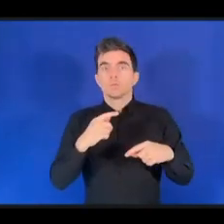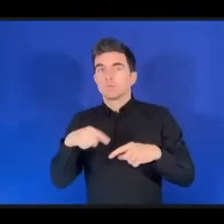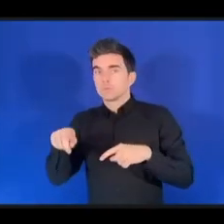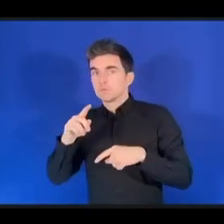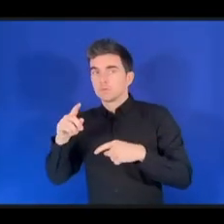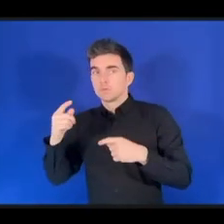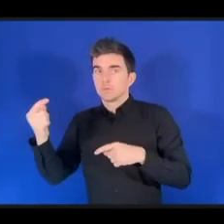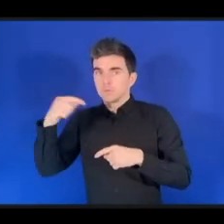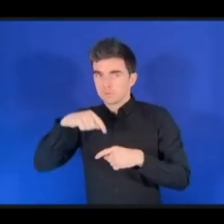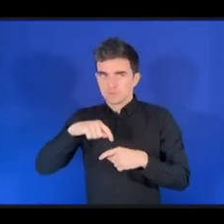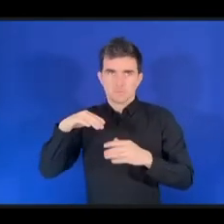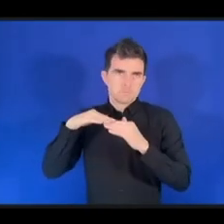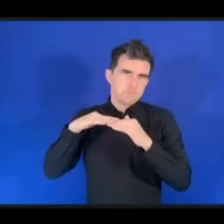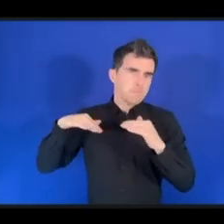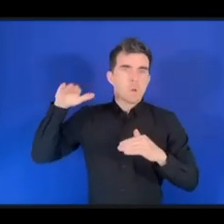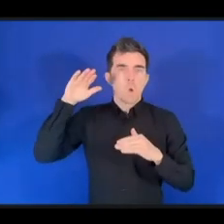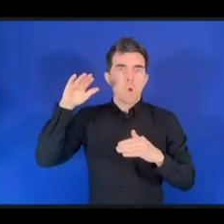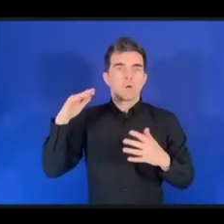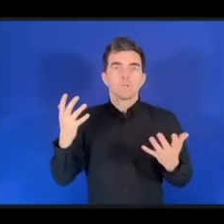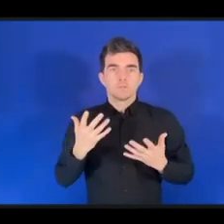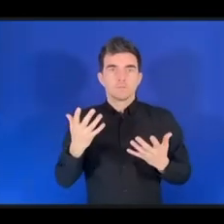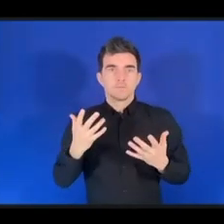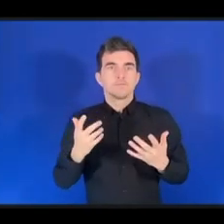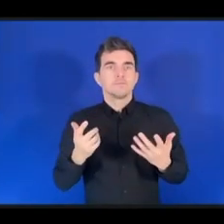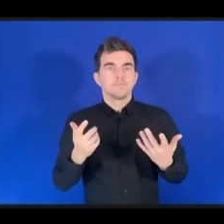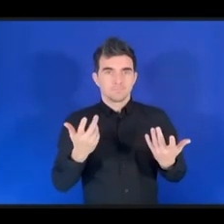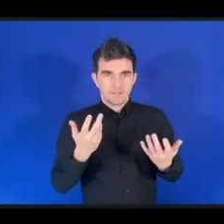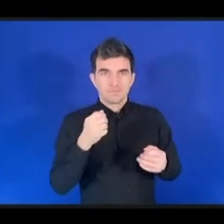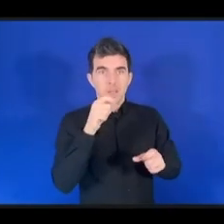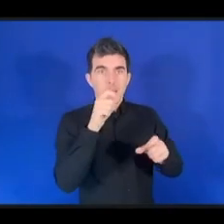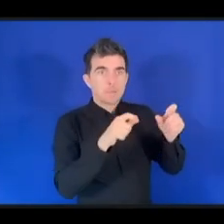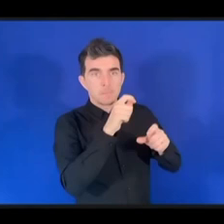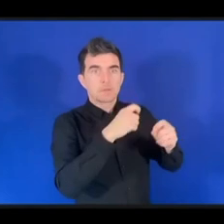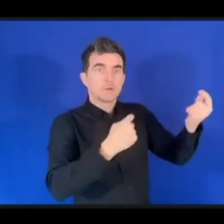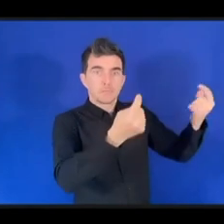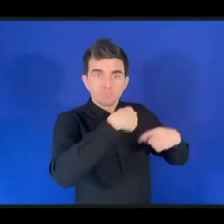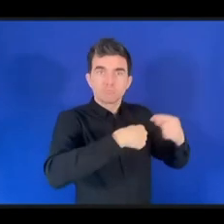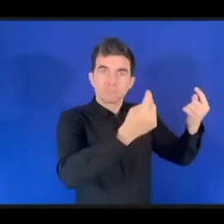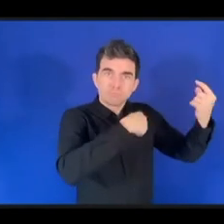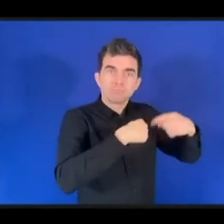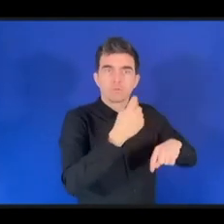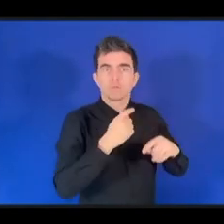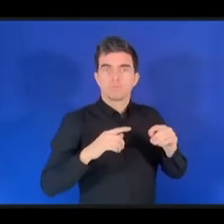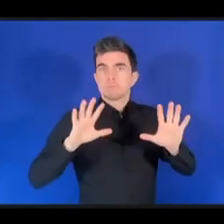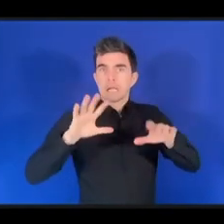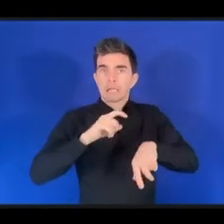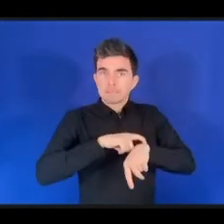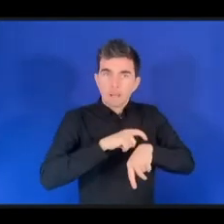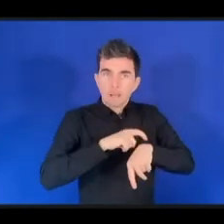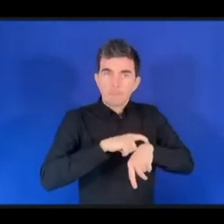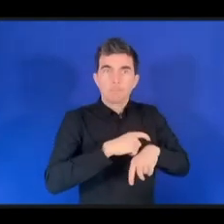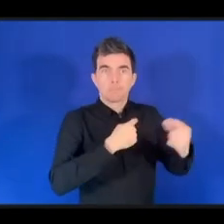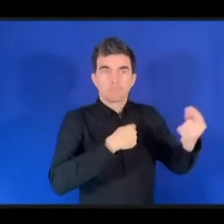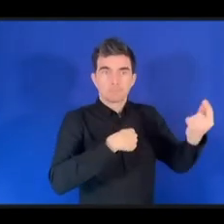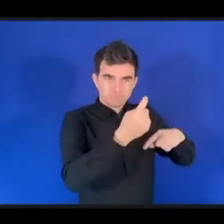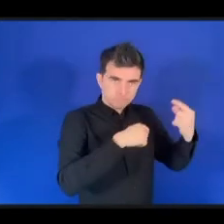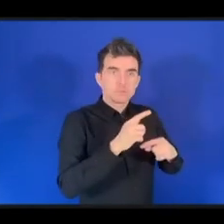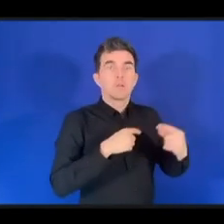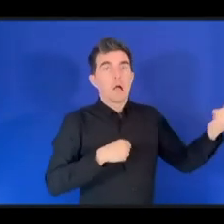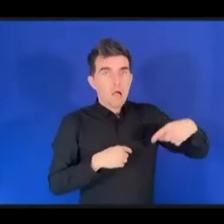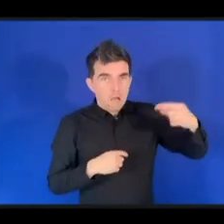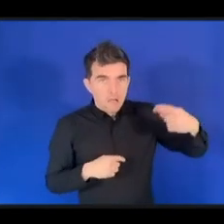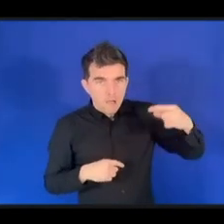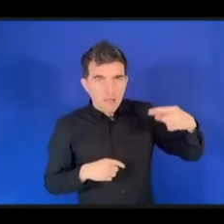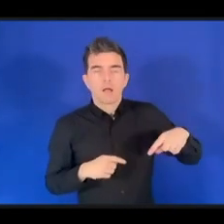много раз, я хочу сказать, что даже те, кто проезжал в Киото 5 раз